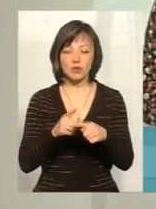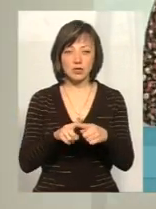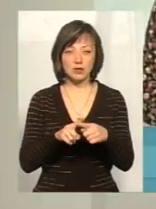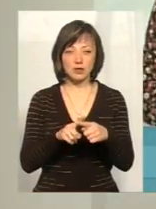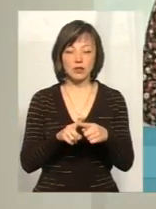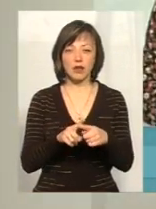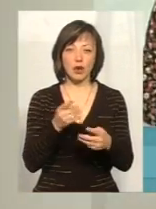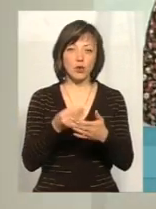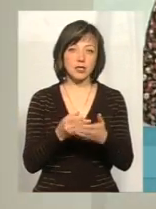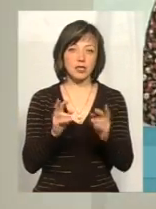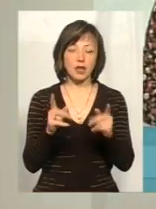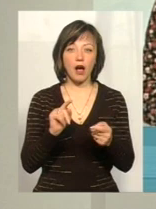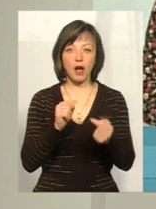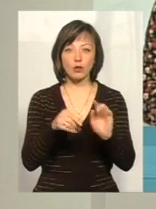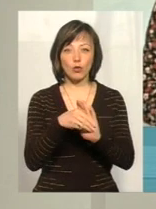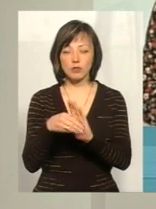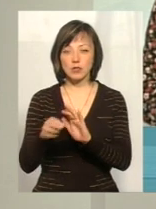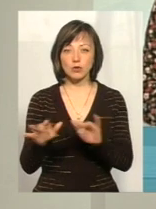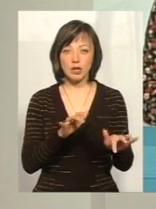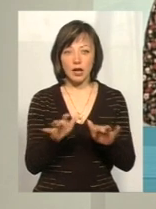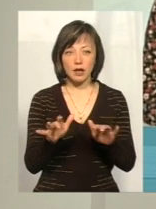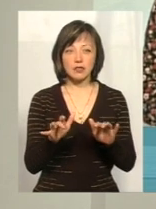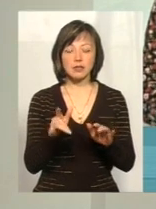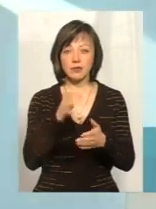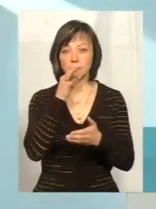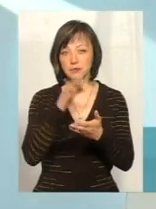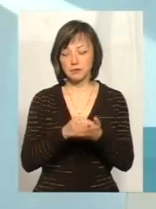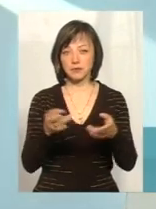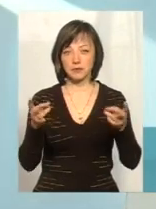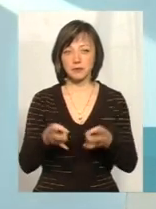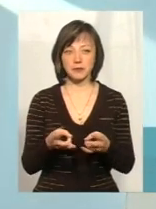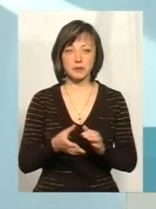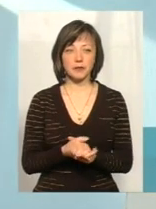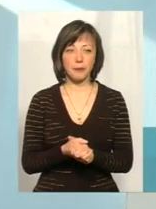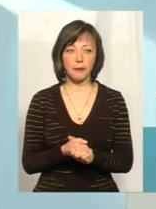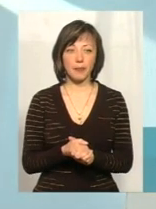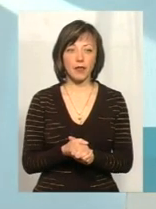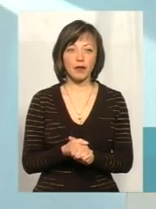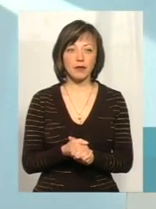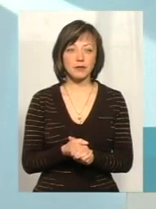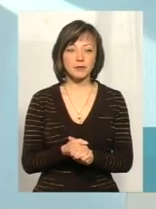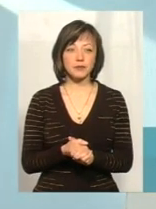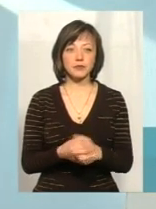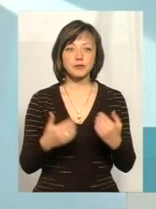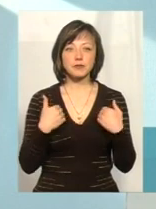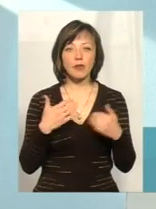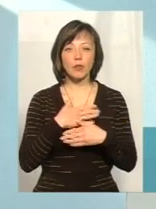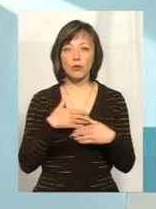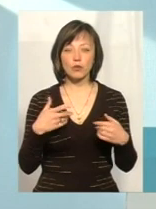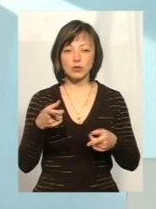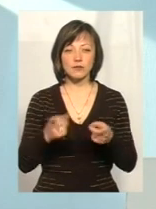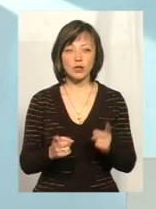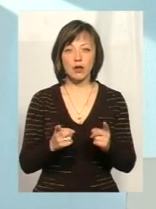розцінити як антикорупційну діяльність, і збутилені від... Так. Тому я не хочу, звичайно,